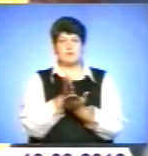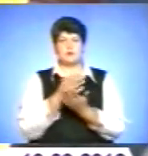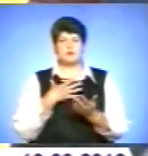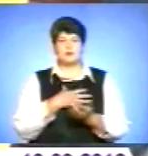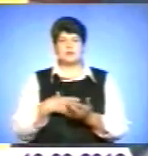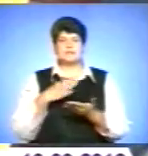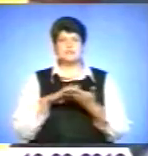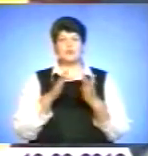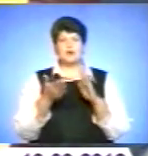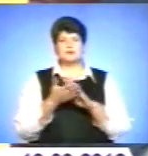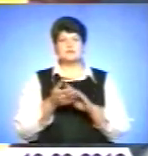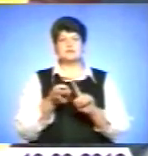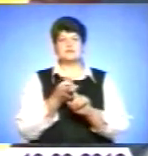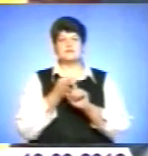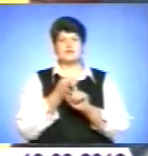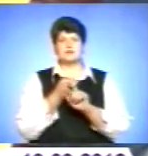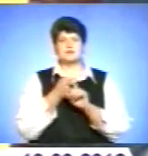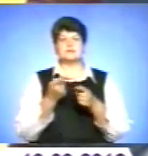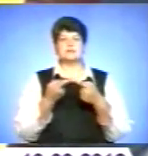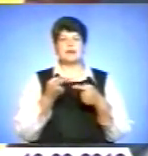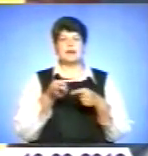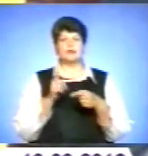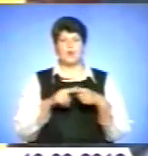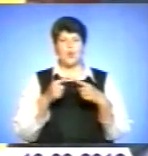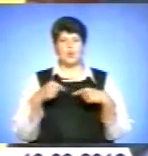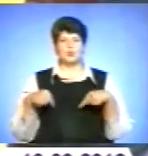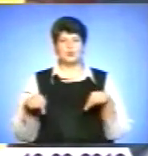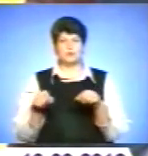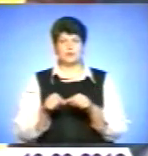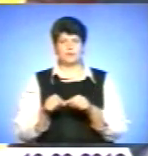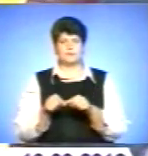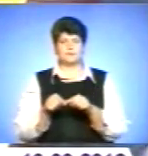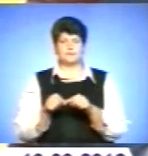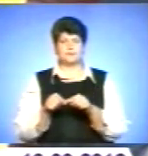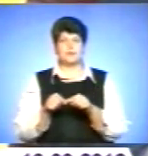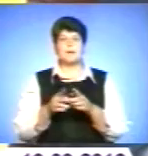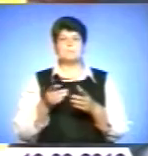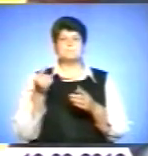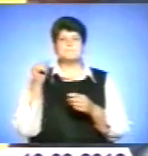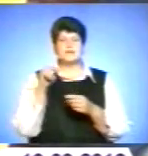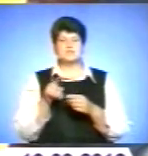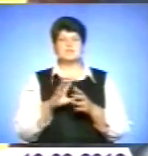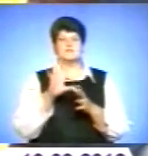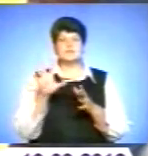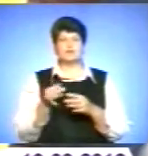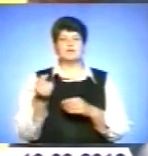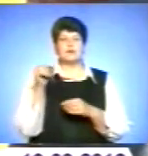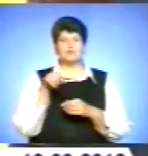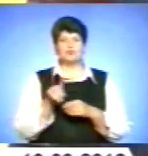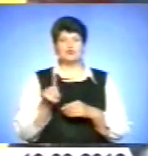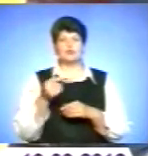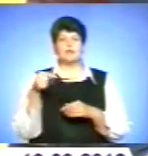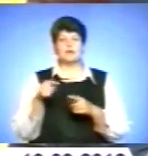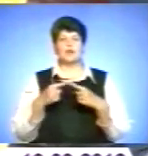зв'язанною з цією отраслью. Ну, прежде всего, тому, що в цій отрасі роботають